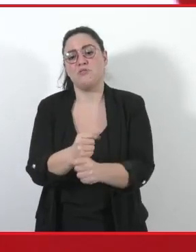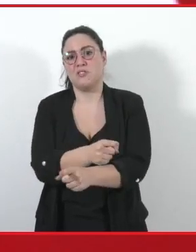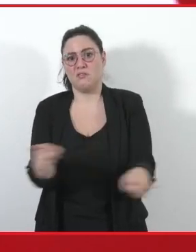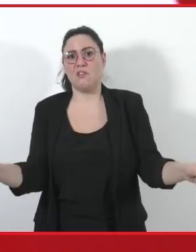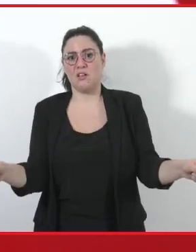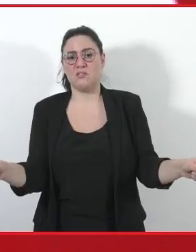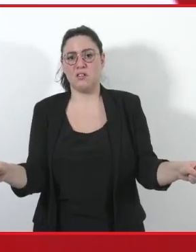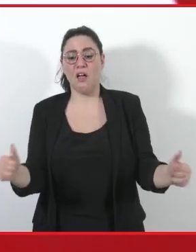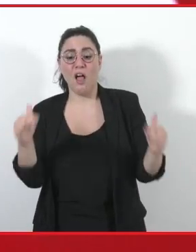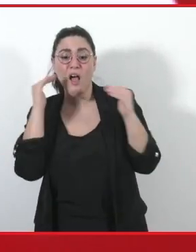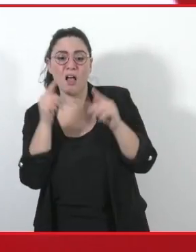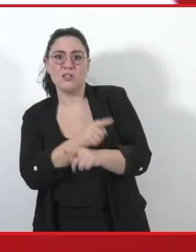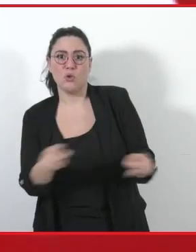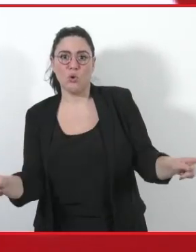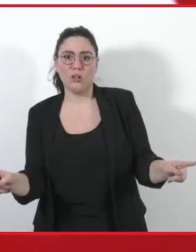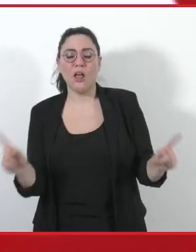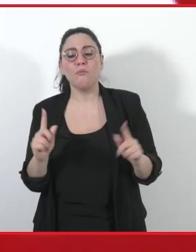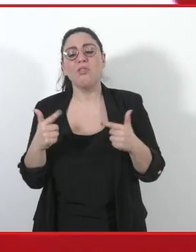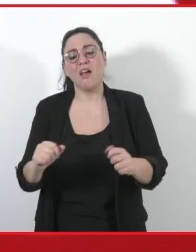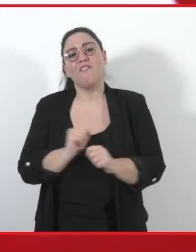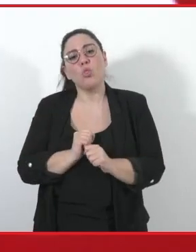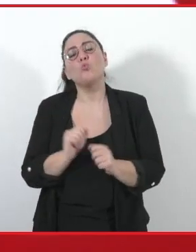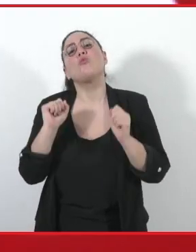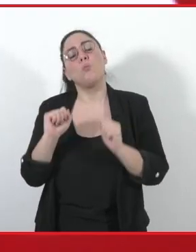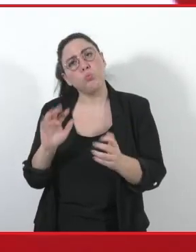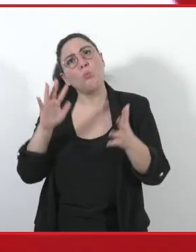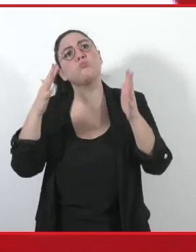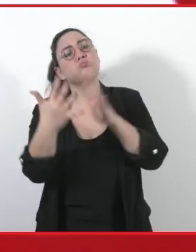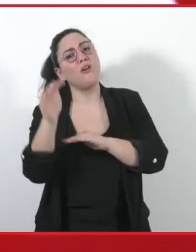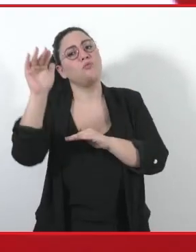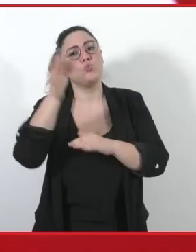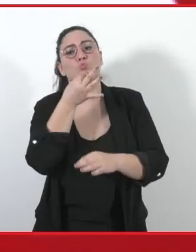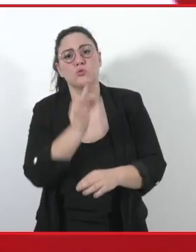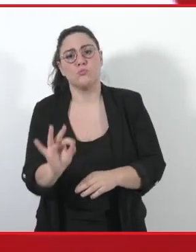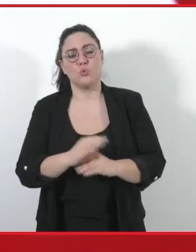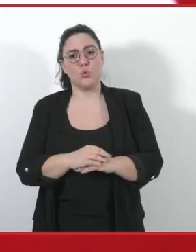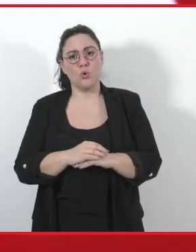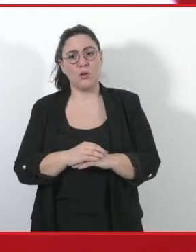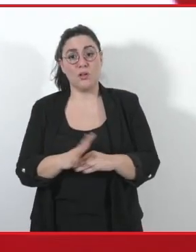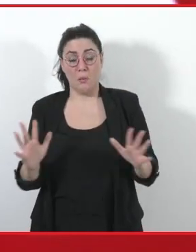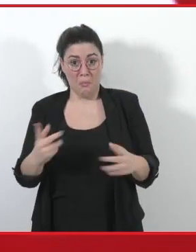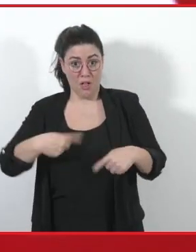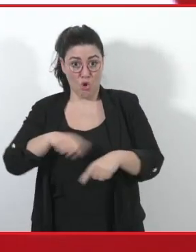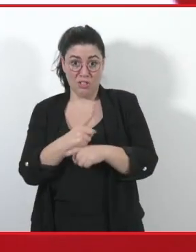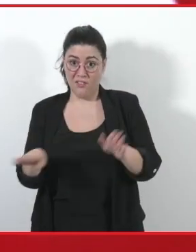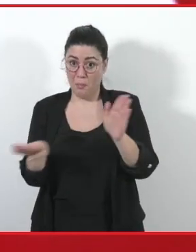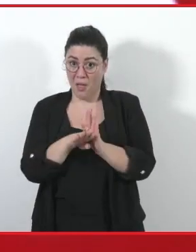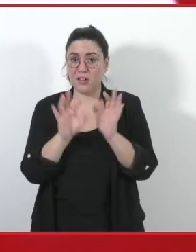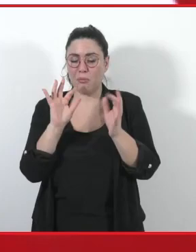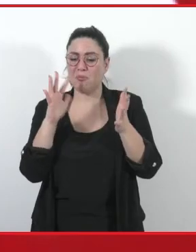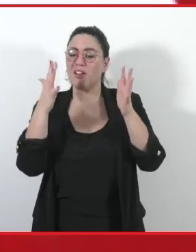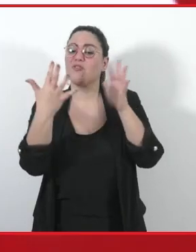cambiare è possibile. Però è necessario che tutte partiamo da un'idea di trasformazione sociale